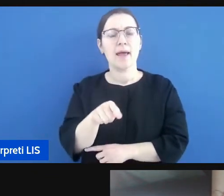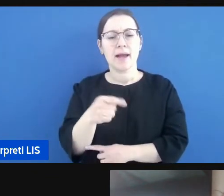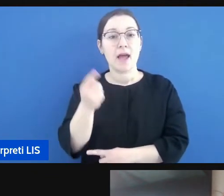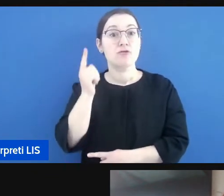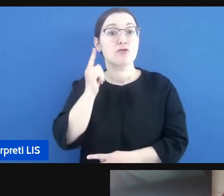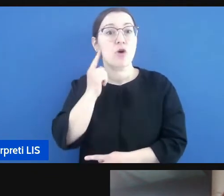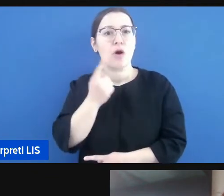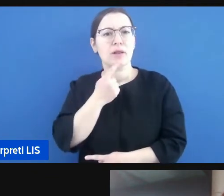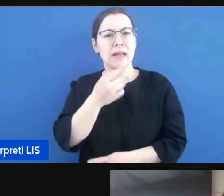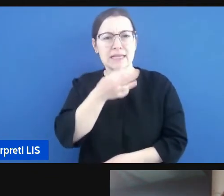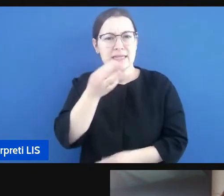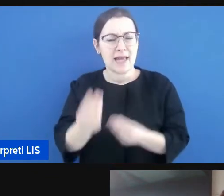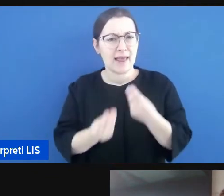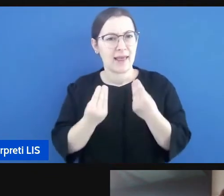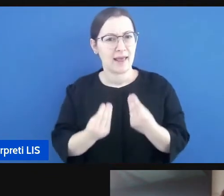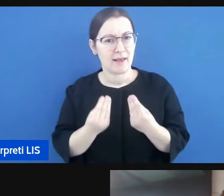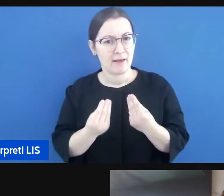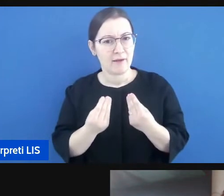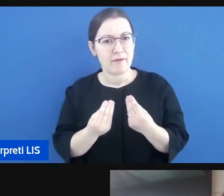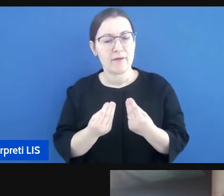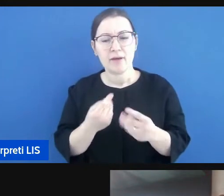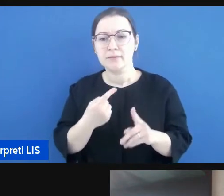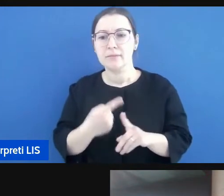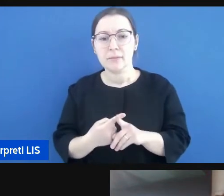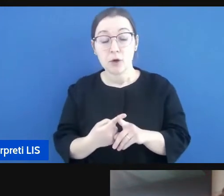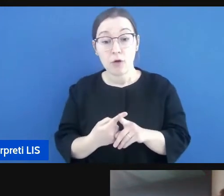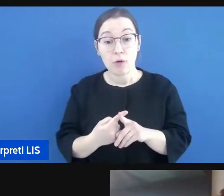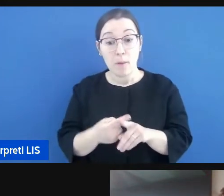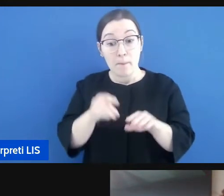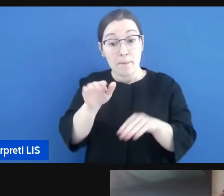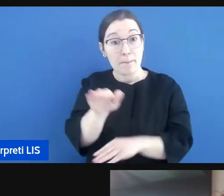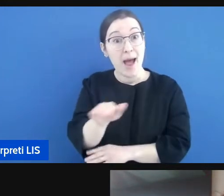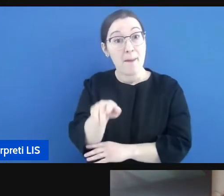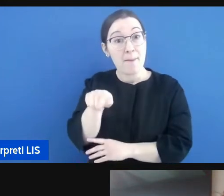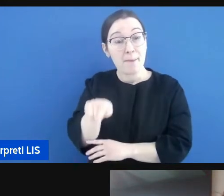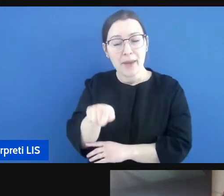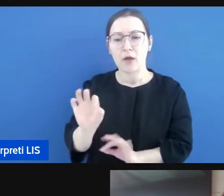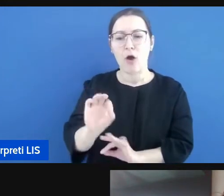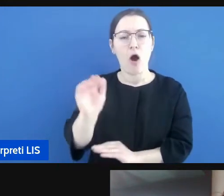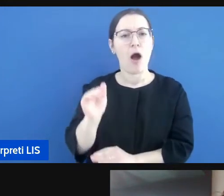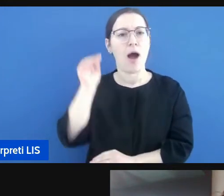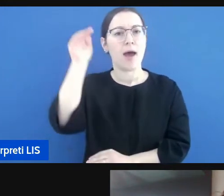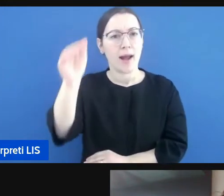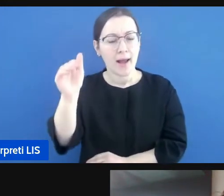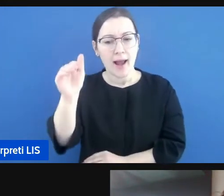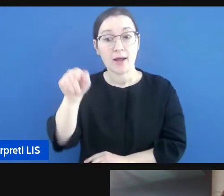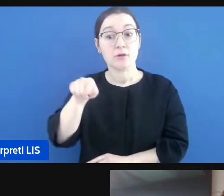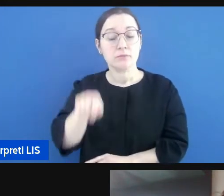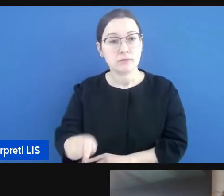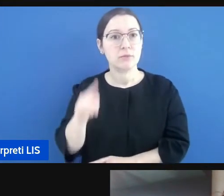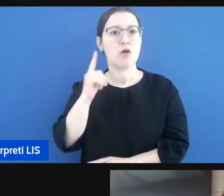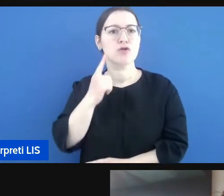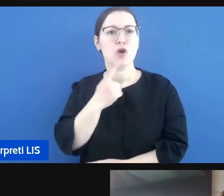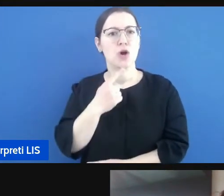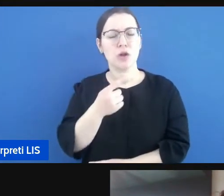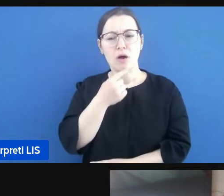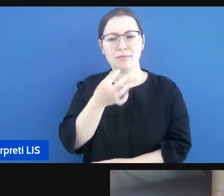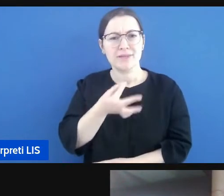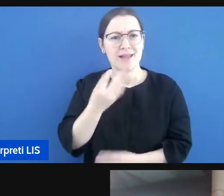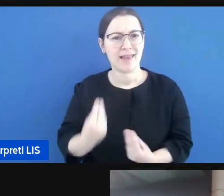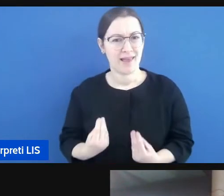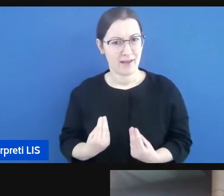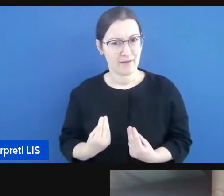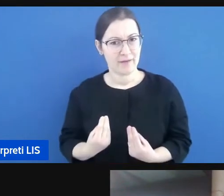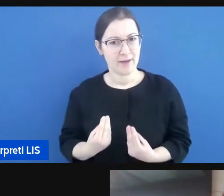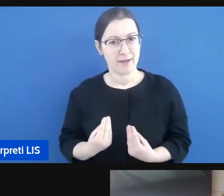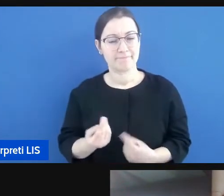sordità e che cosa vuol dire per un bimbo e un ragazzo essere sordo sarebbe bene